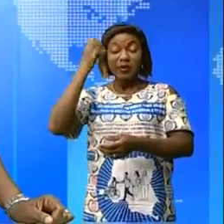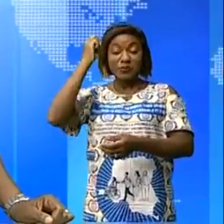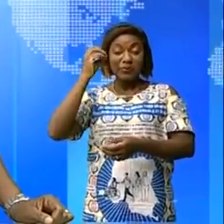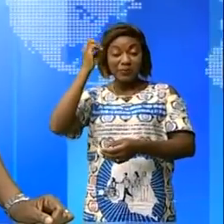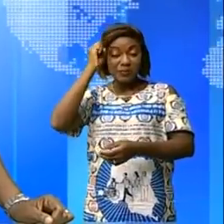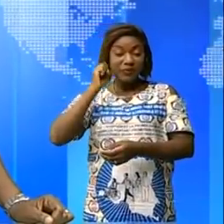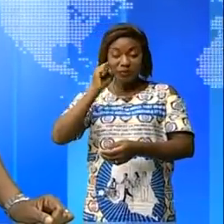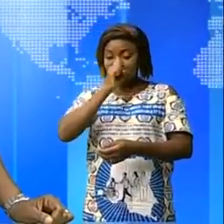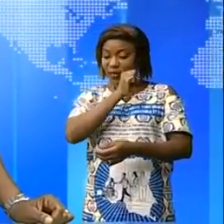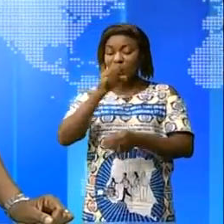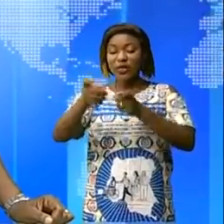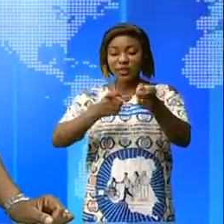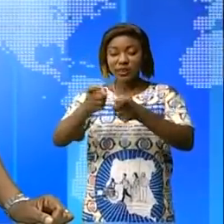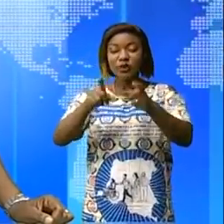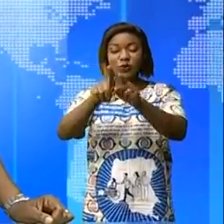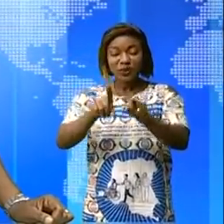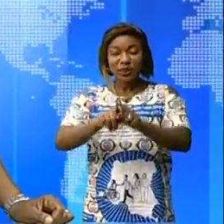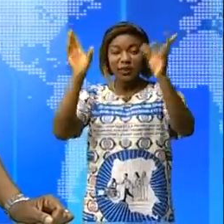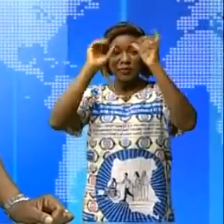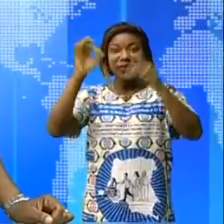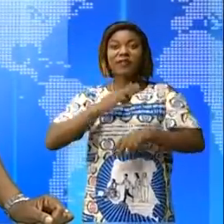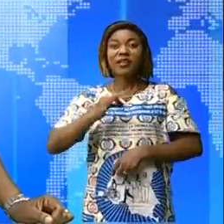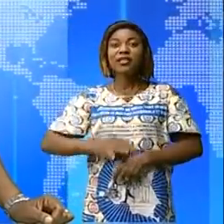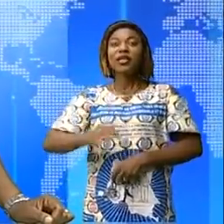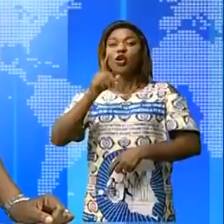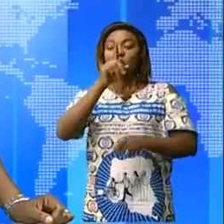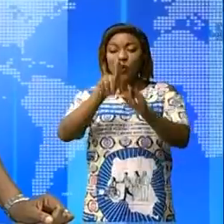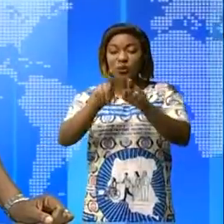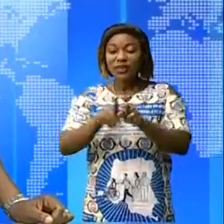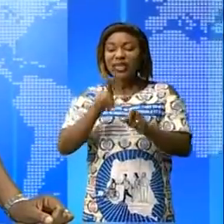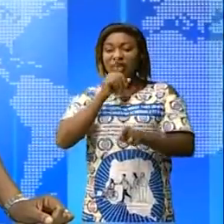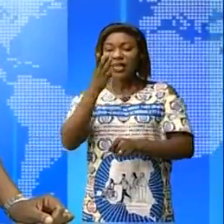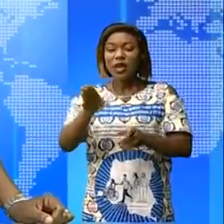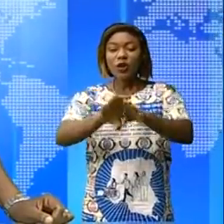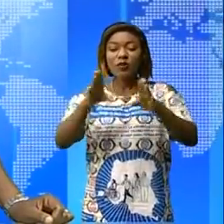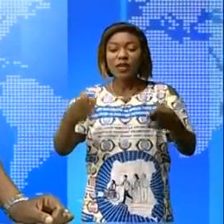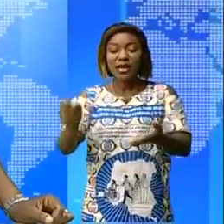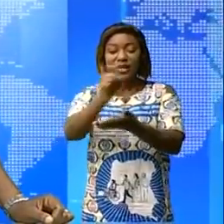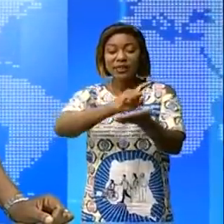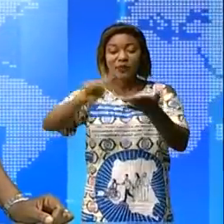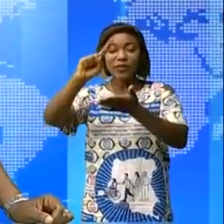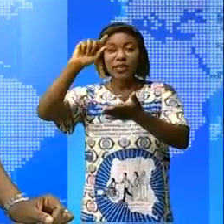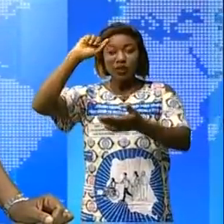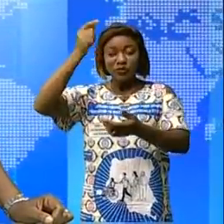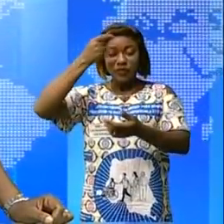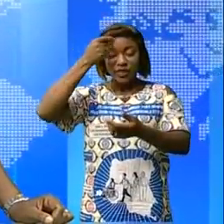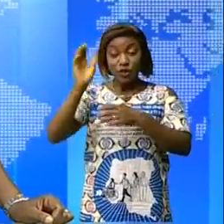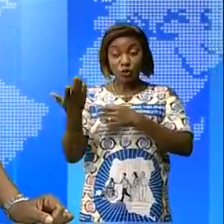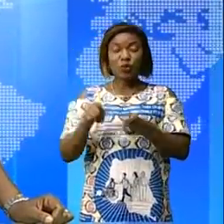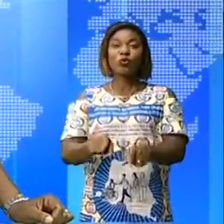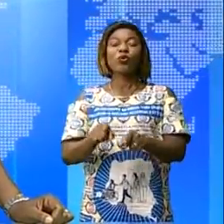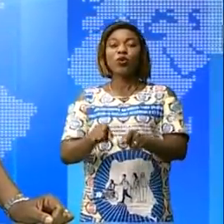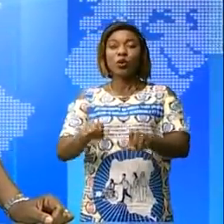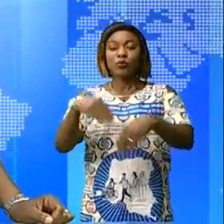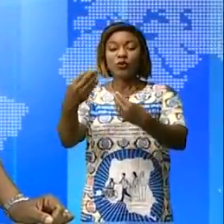-Michel Samaloukonde. Félix-Antoine Tissé-Kédi a donc à ce sujet ouvert un séminaire du gouvernement ces matins pour